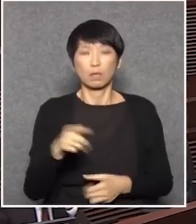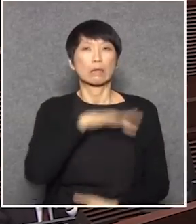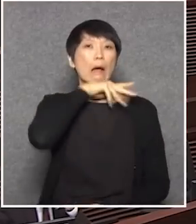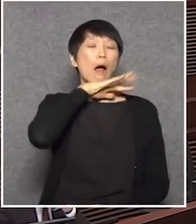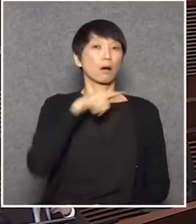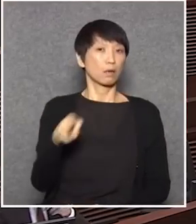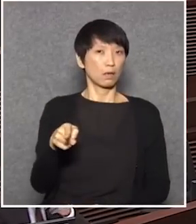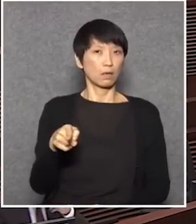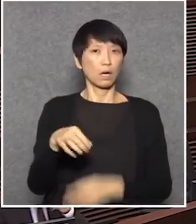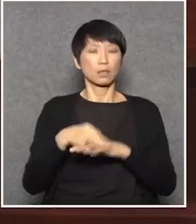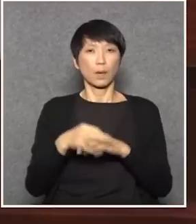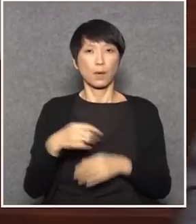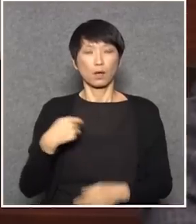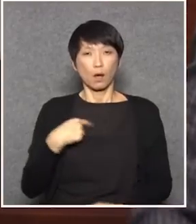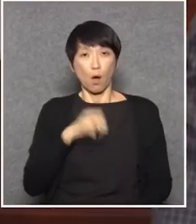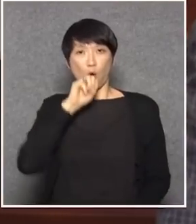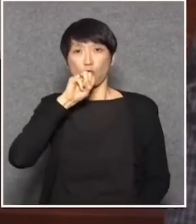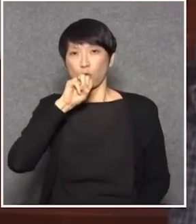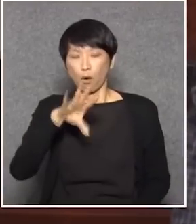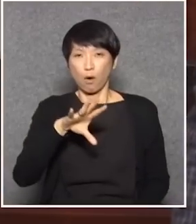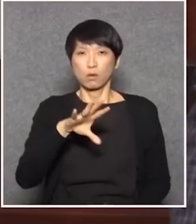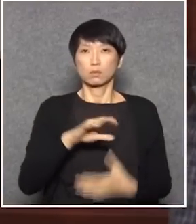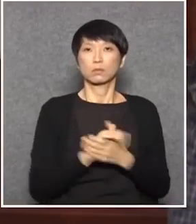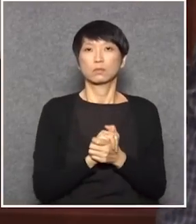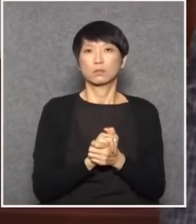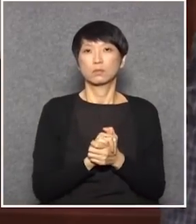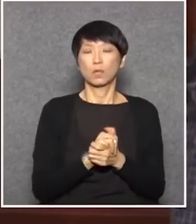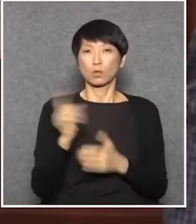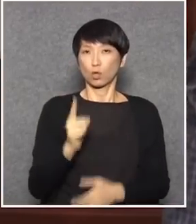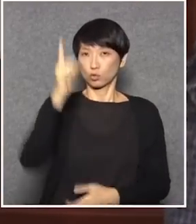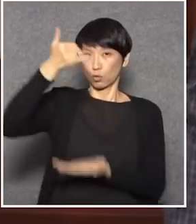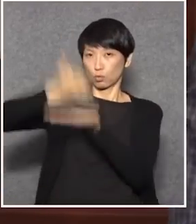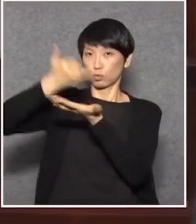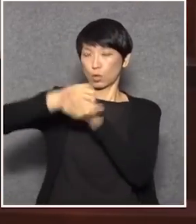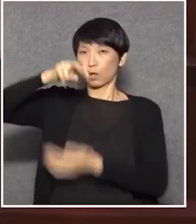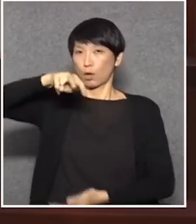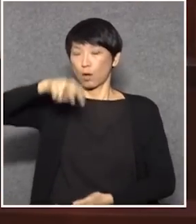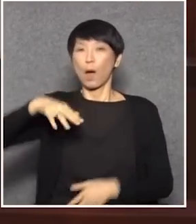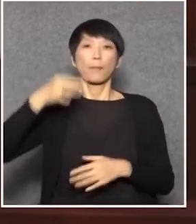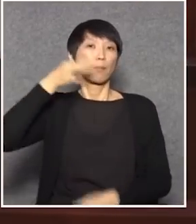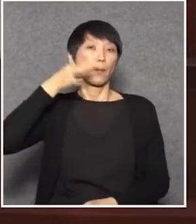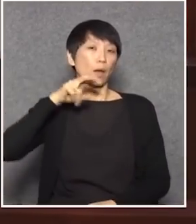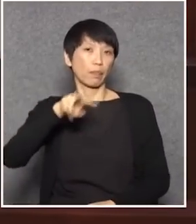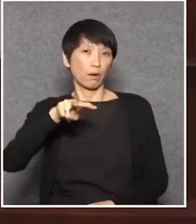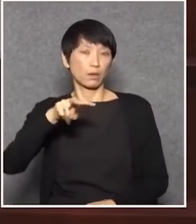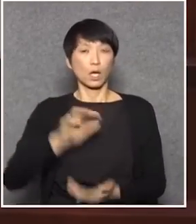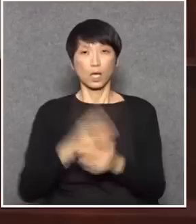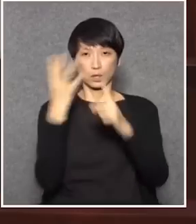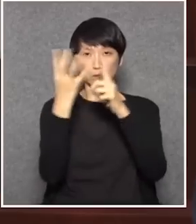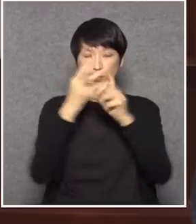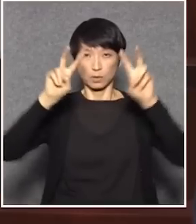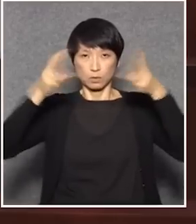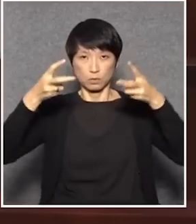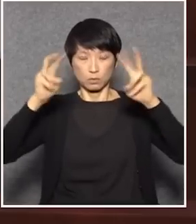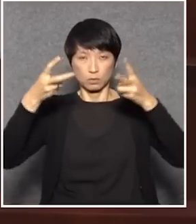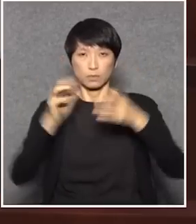我現在是不說話的我告訴你我看上面慢慢看就慢慢看十四個總目我都預計我